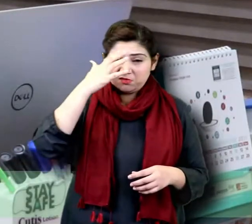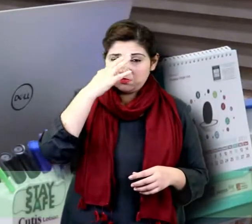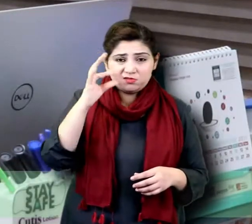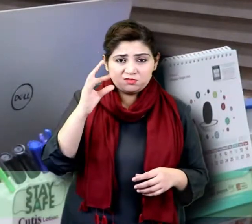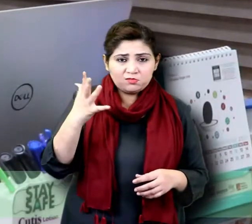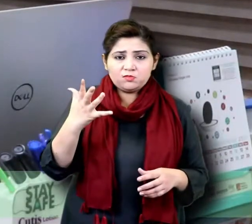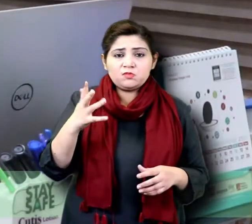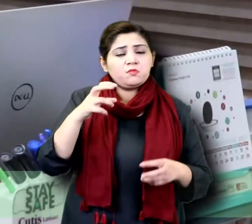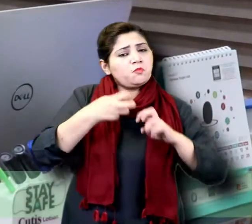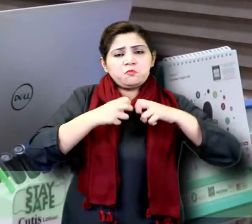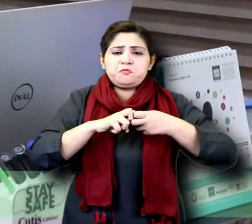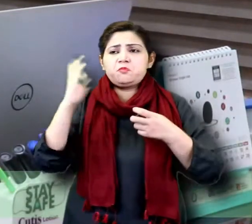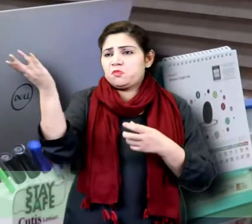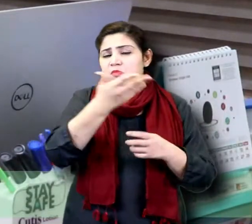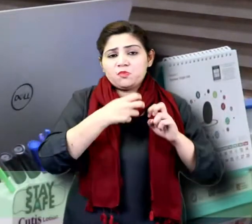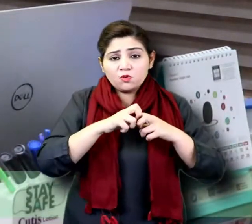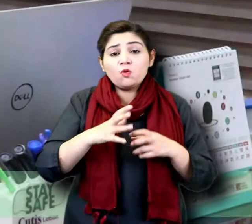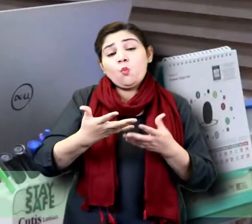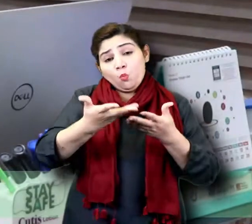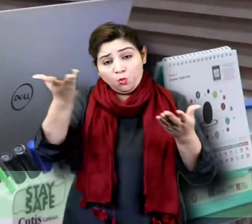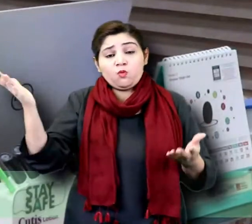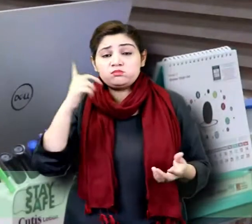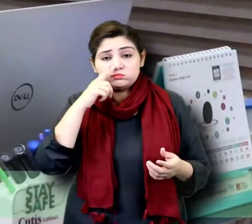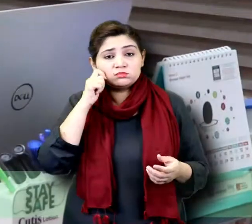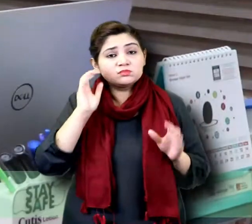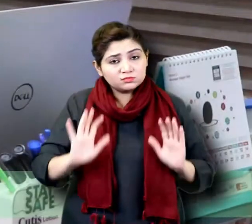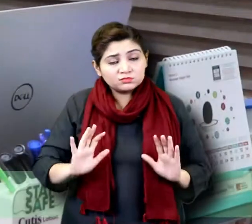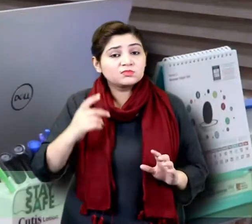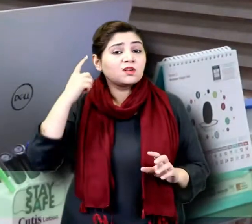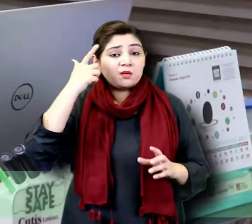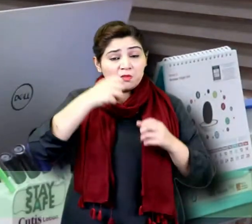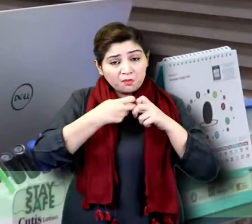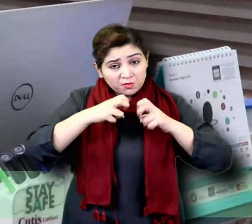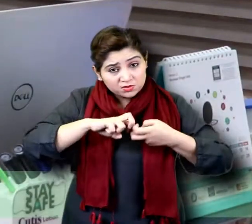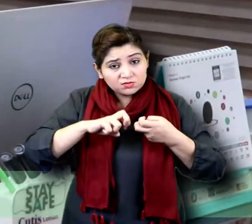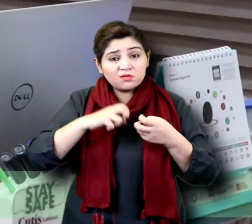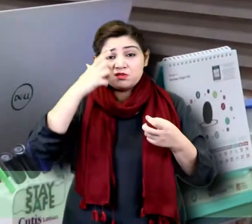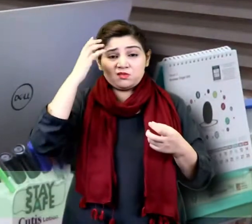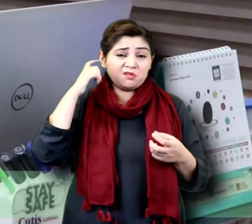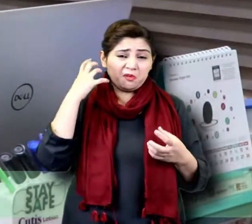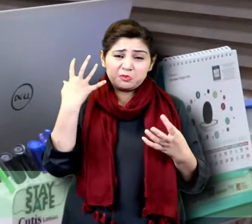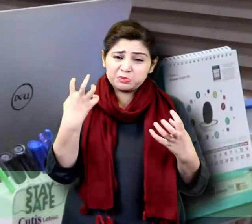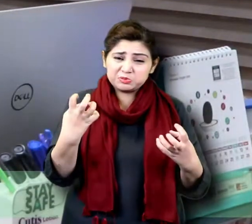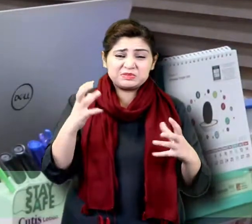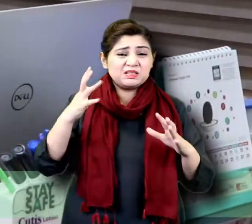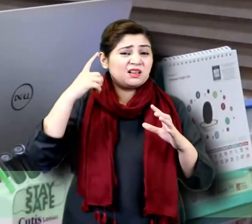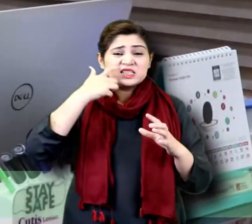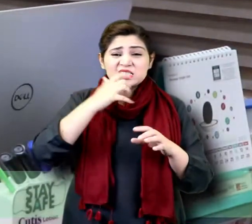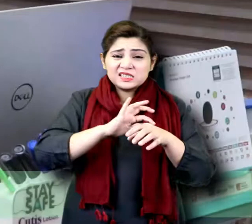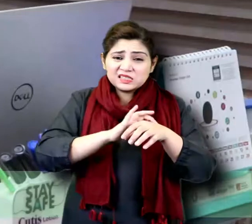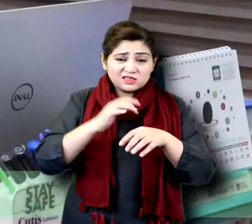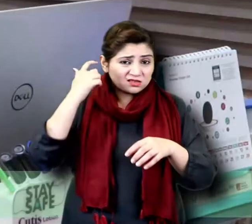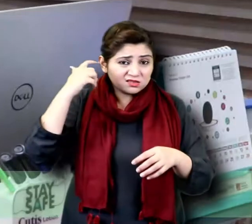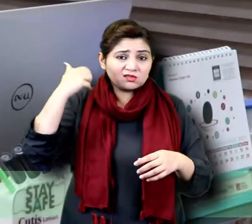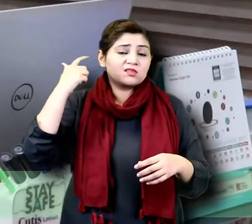ویکس کی ڈپوسٹل ہونے کا پرابلم نہیں ہوتا لیکن بہت سارے ایسے لوگ ہیں جن کو یہ بھی مسئلہ ہوتا ہے کہ کان بہت ڈرائی رہتے ہیں ان کی